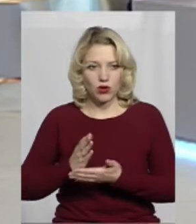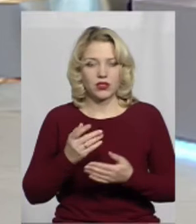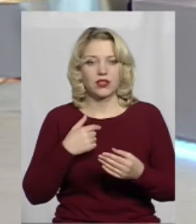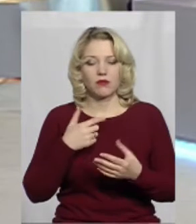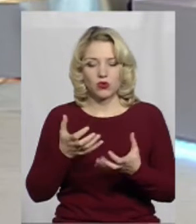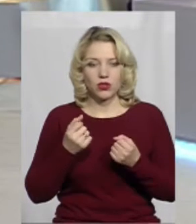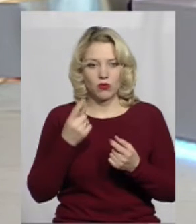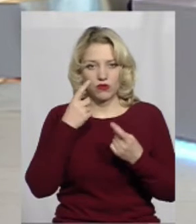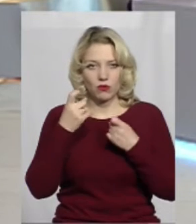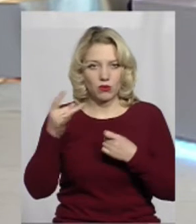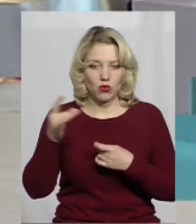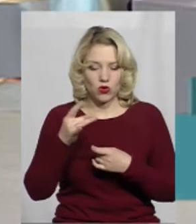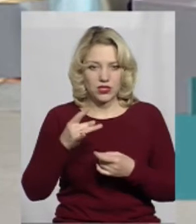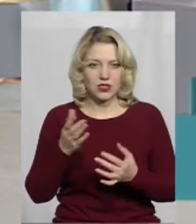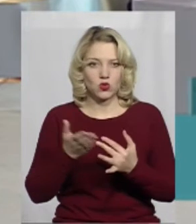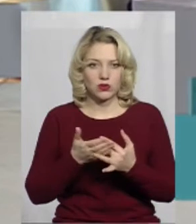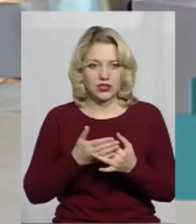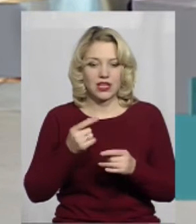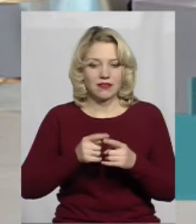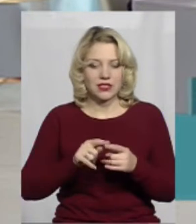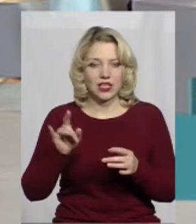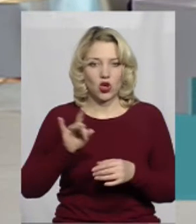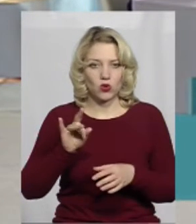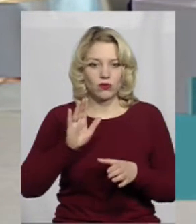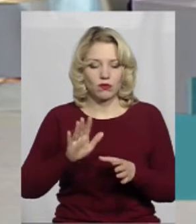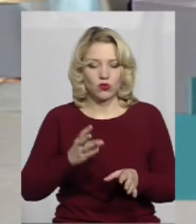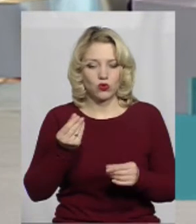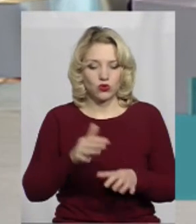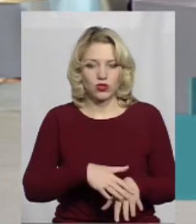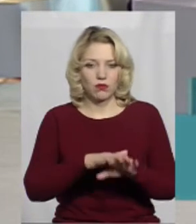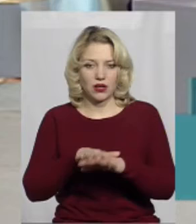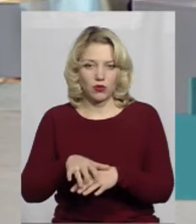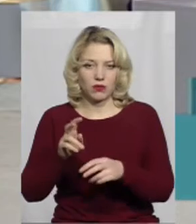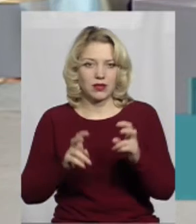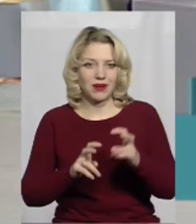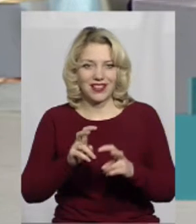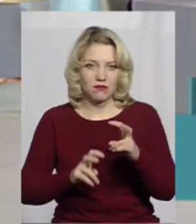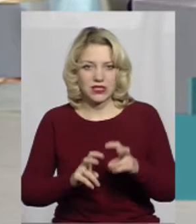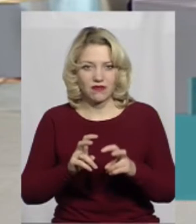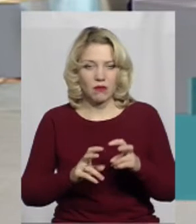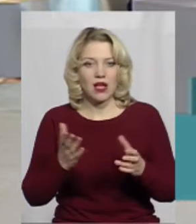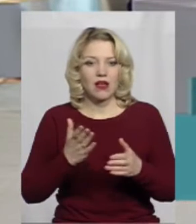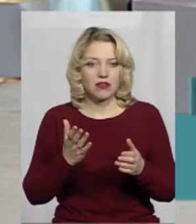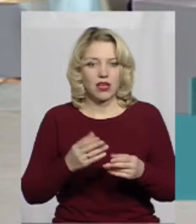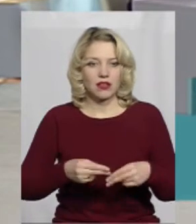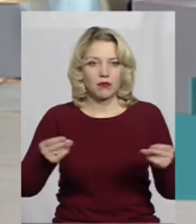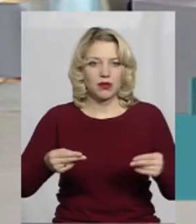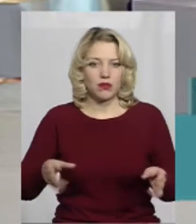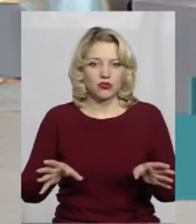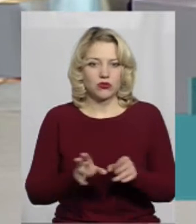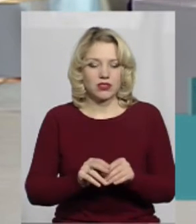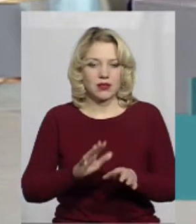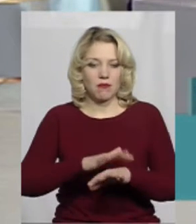розмір призначеної субсидії. І саме в цих розмірах кошти будуть перераховані підприємствам, які підпишуть з банком